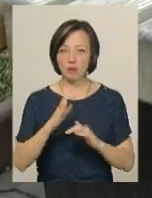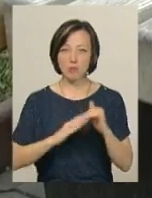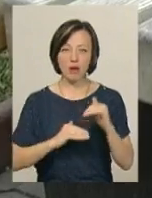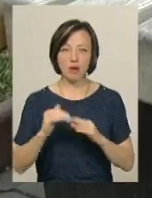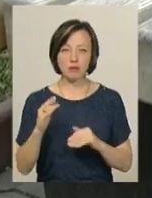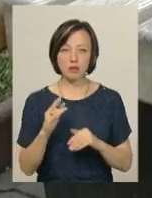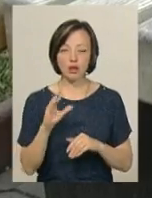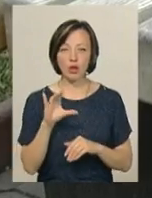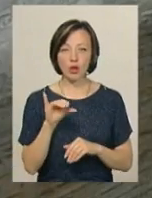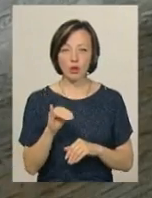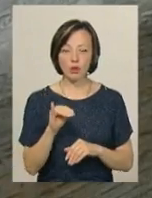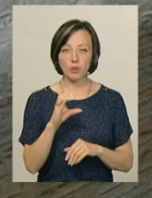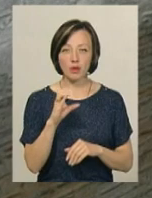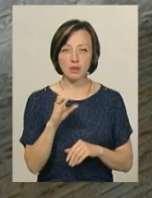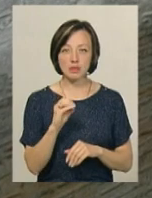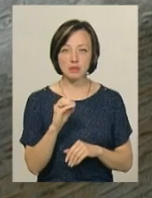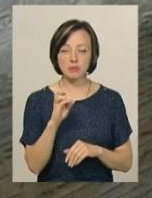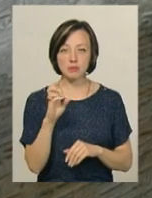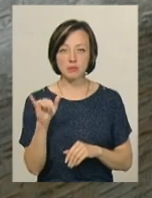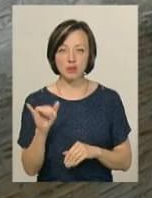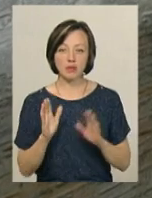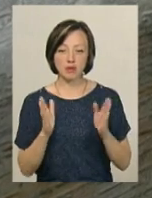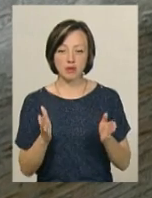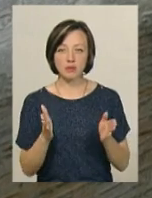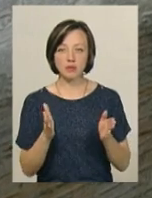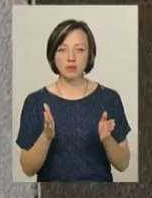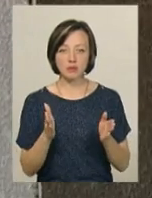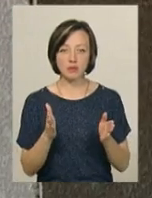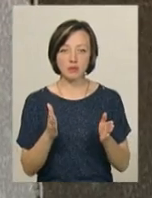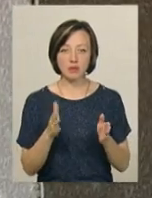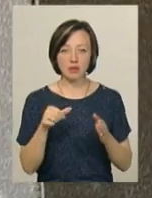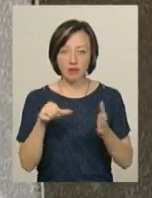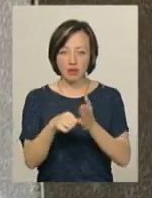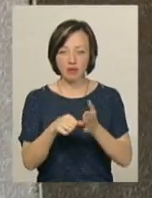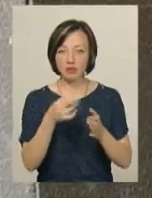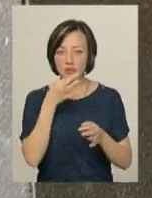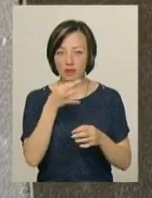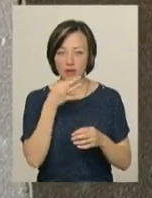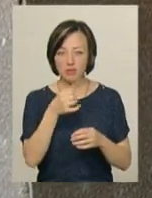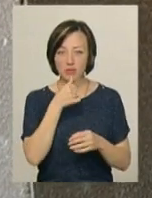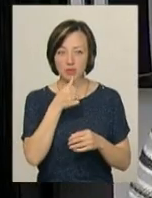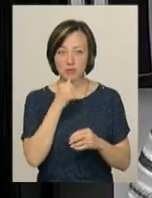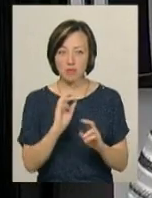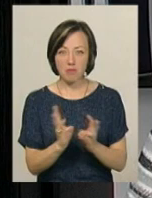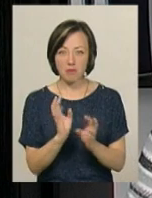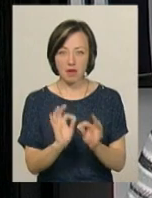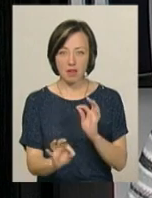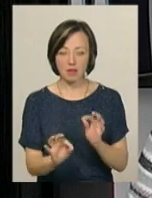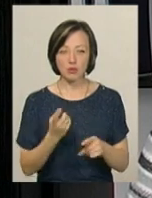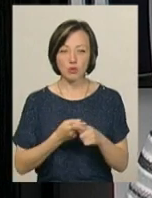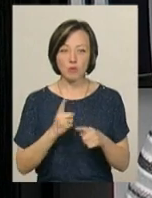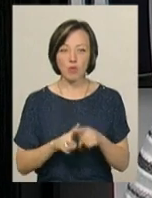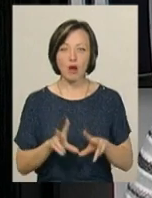USB-роз'ями будуть забиватися жвачками, пробувати палити. Тому